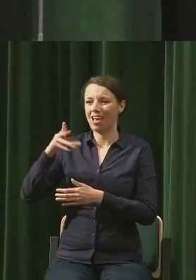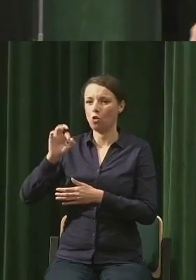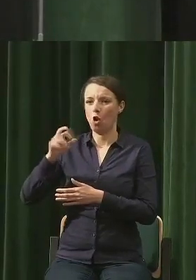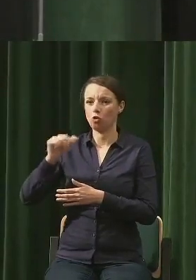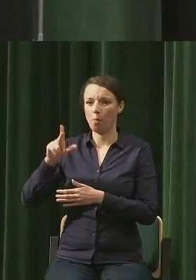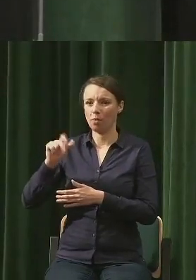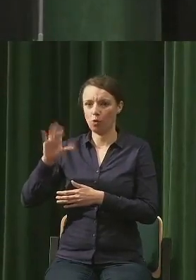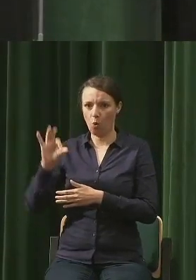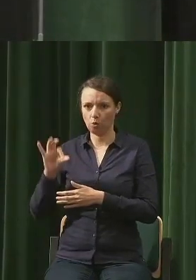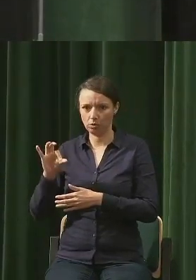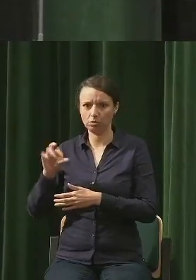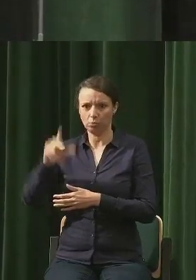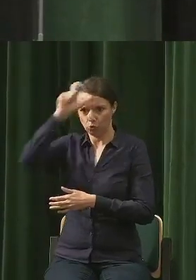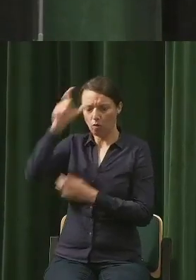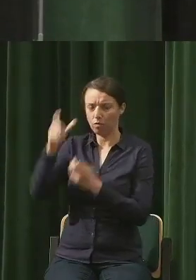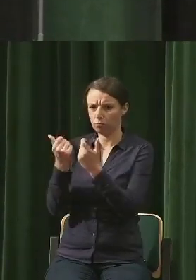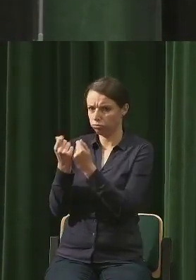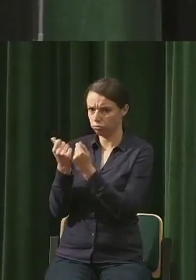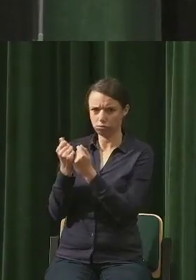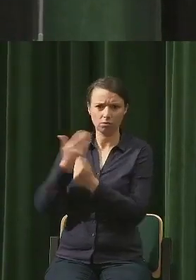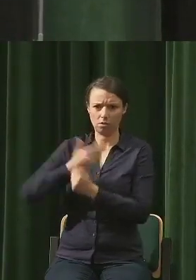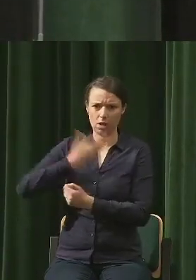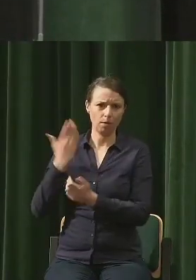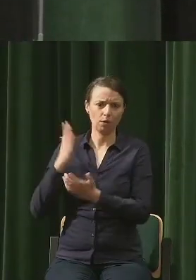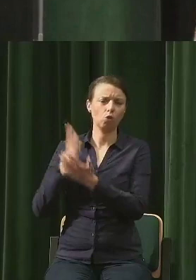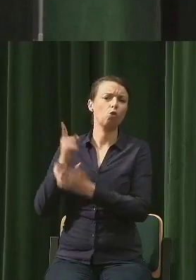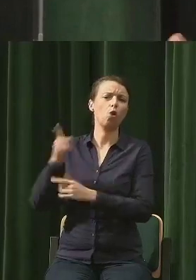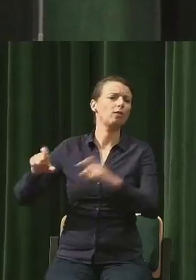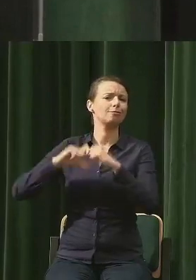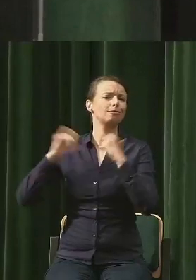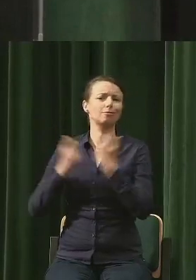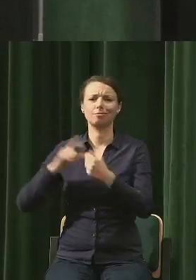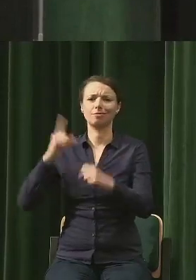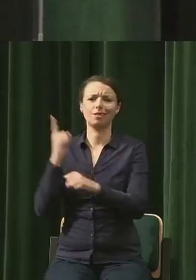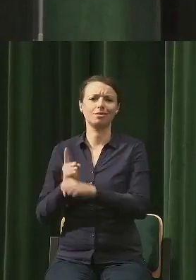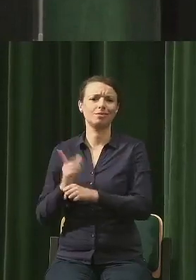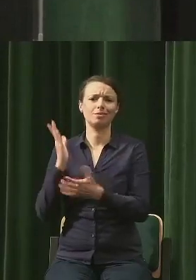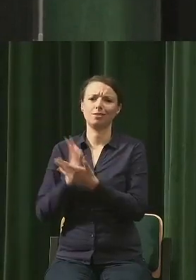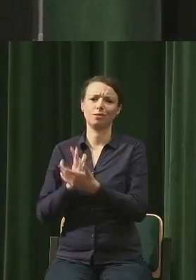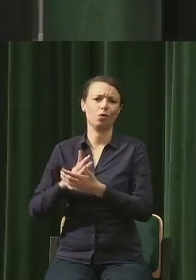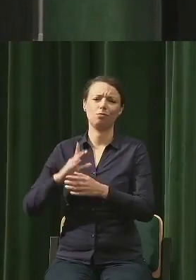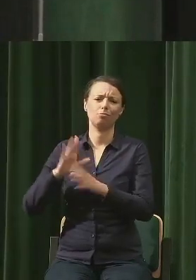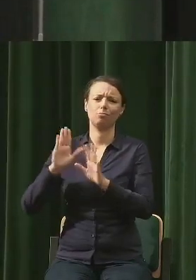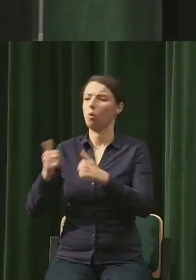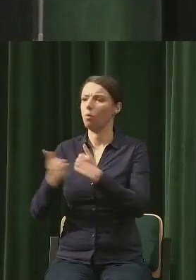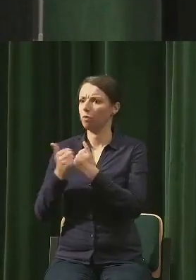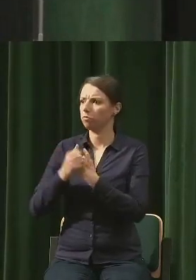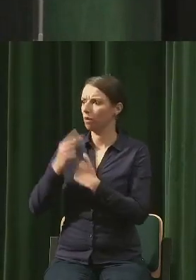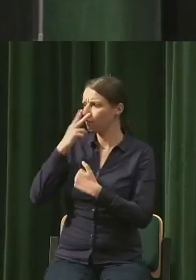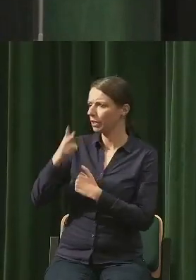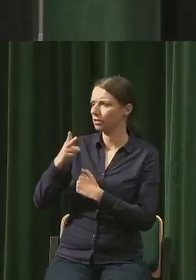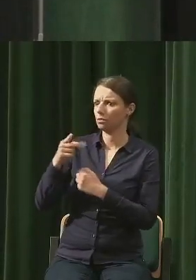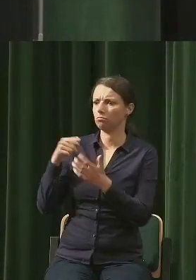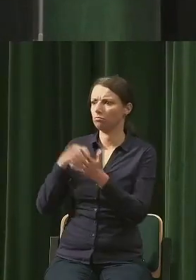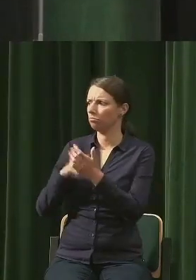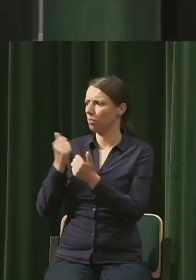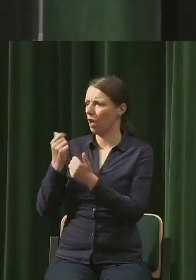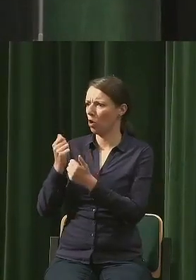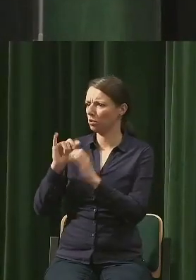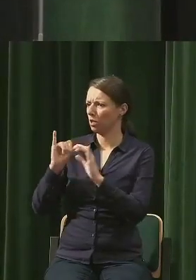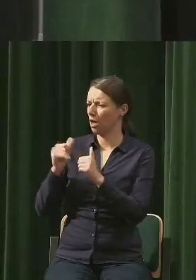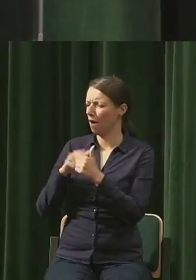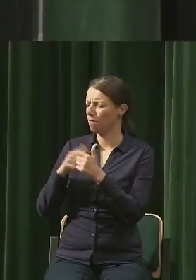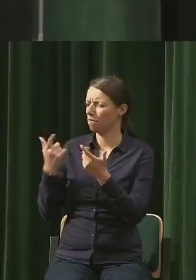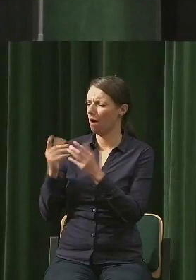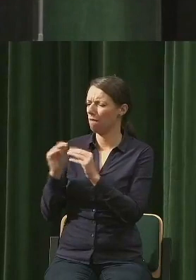wszystkie decyzje podejmuje w oparciu wyłącznie o pieniężne wskaźniki, ale homo ekonomikus jest